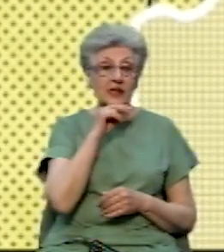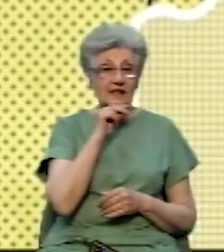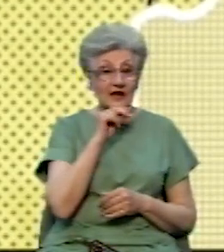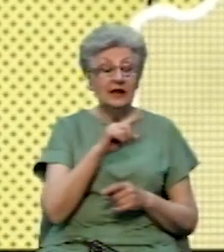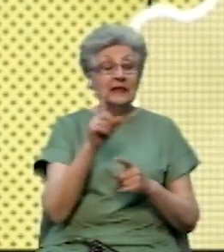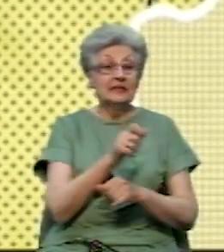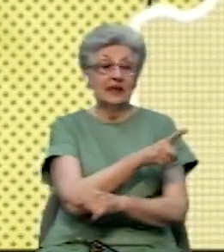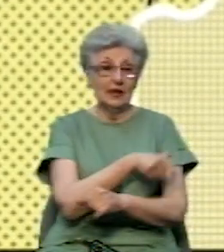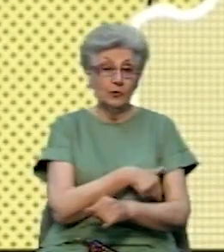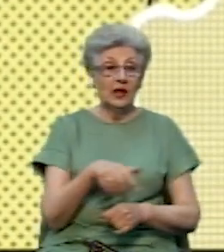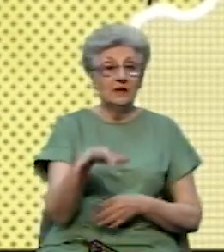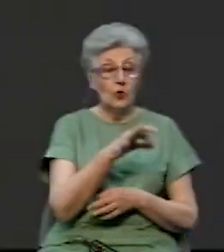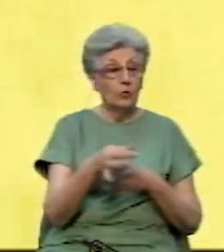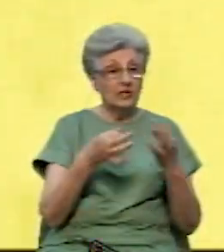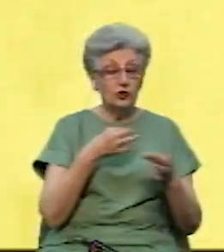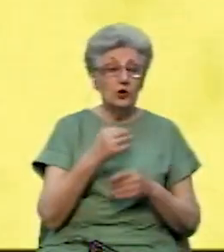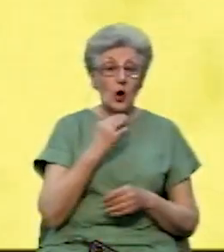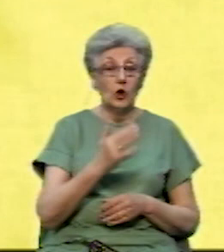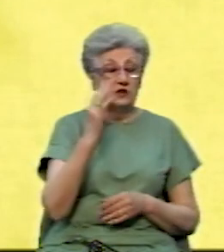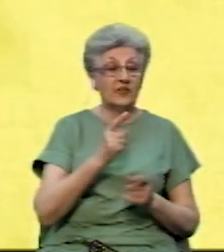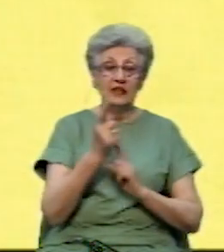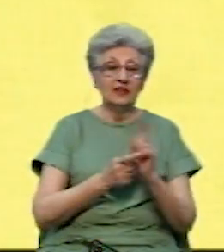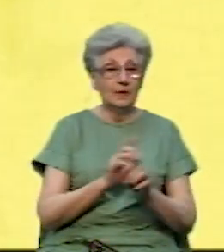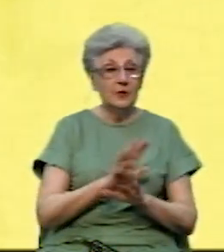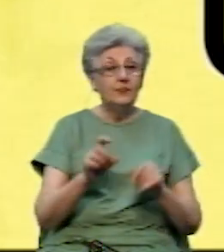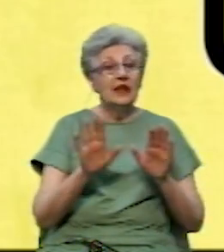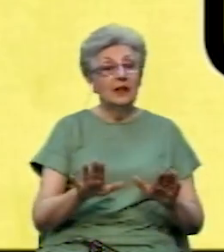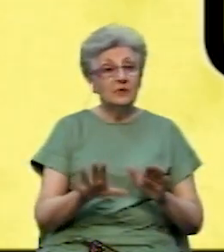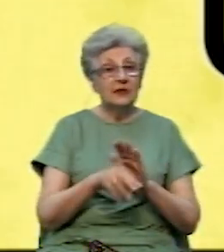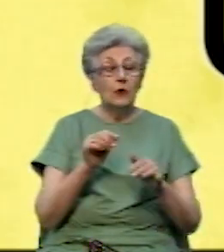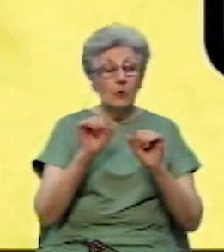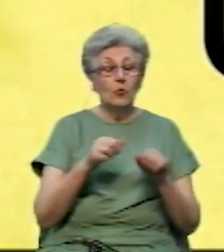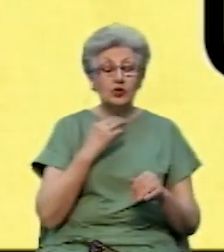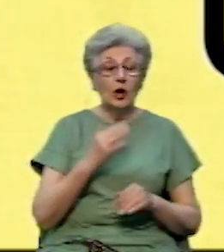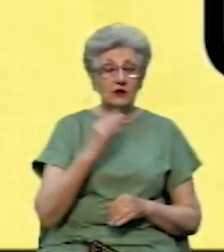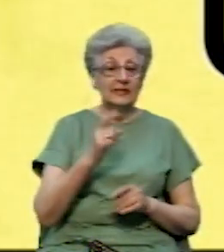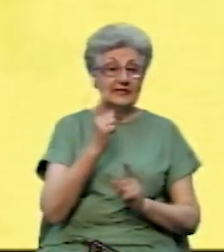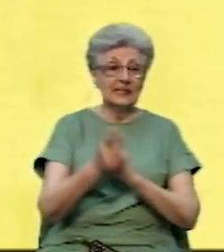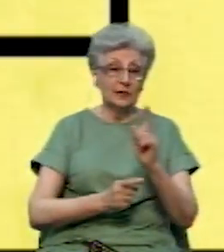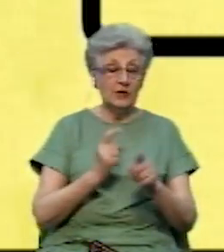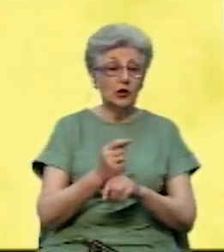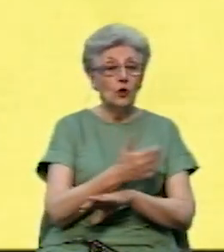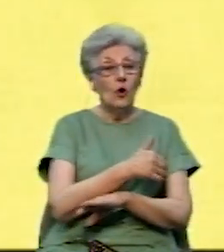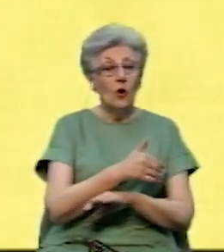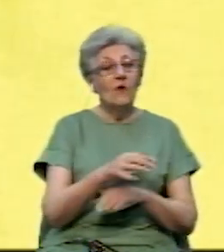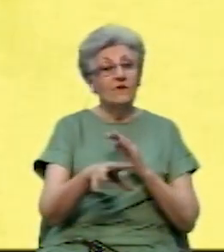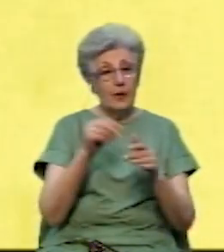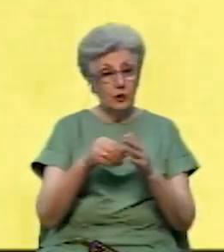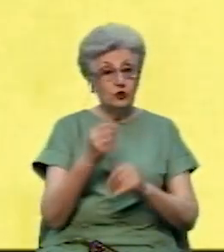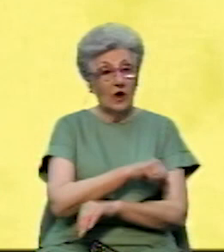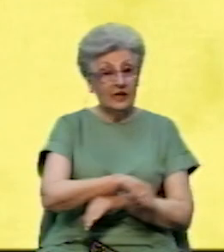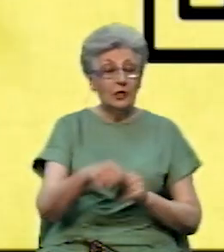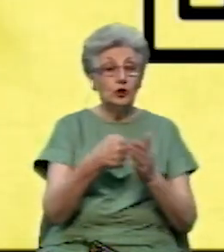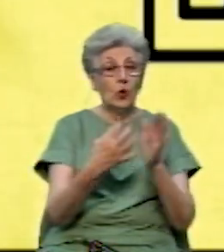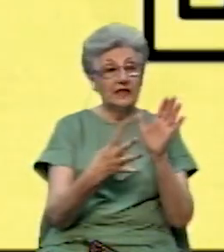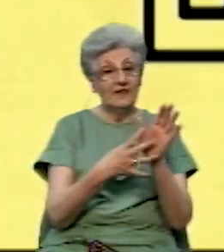депутатів обласної ради голосування не змінюється. На місцевих виборах можна голосувати за зміненою виборчою адресою. До 9 вересня ви можете подати